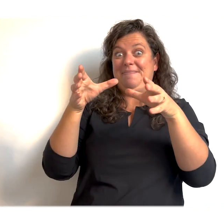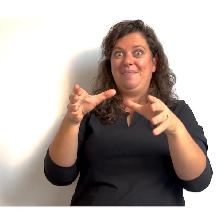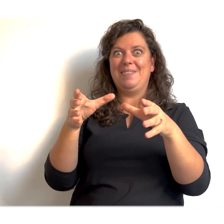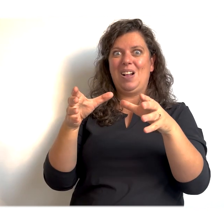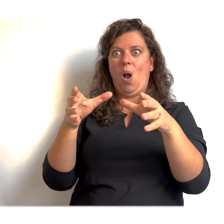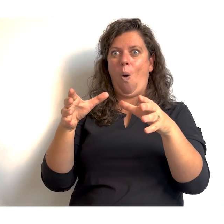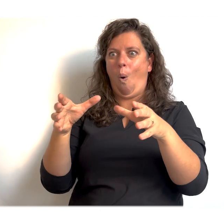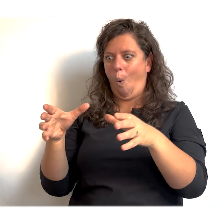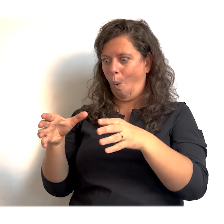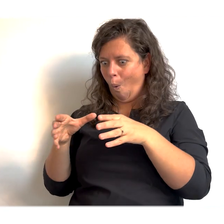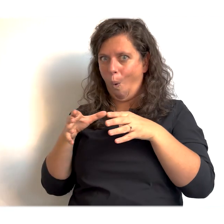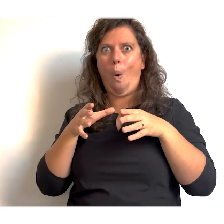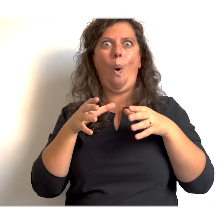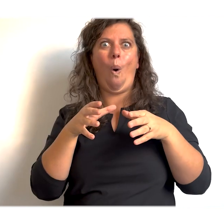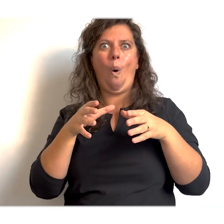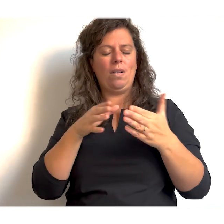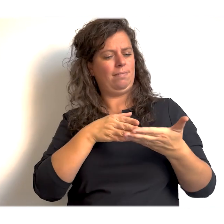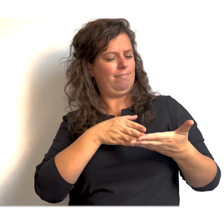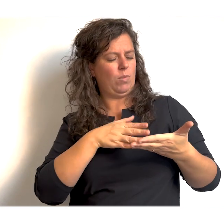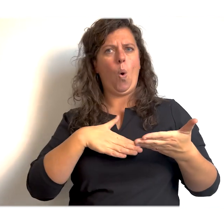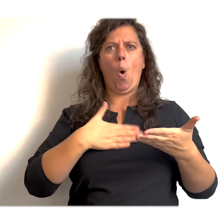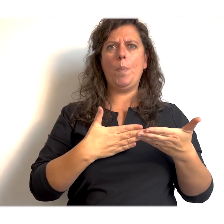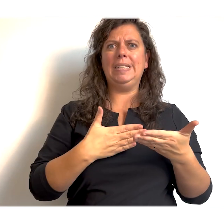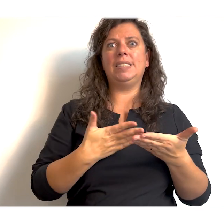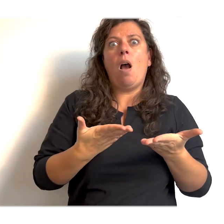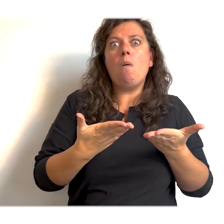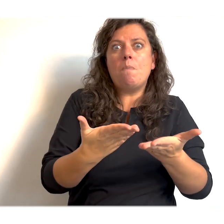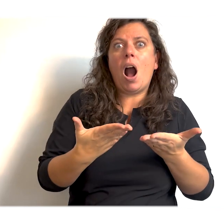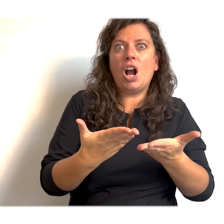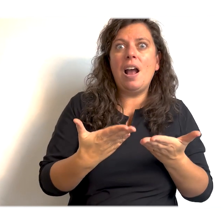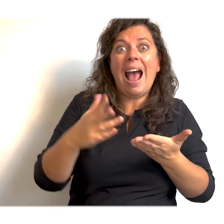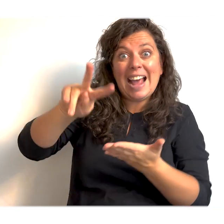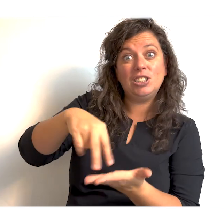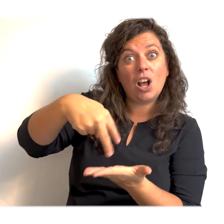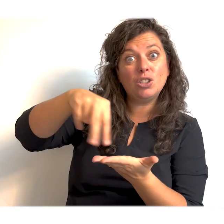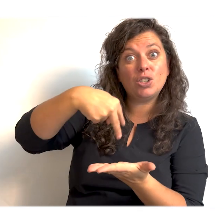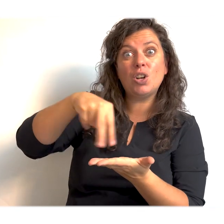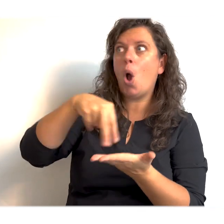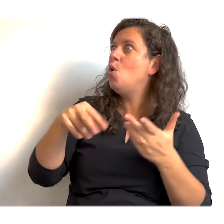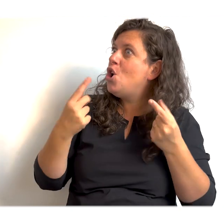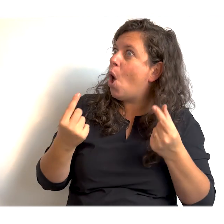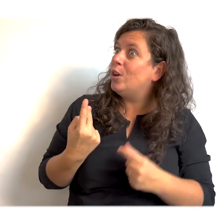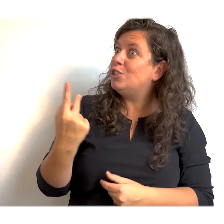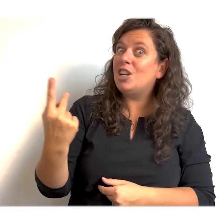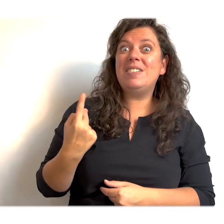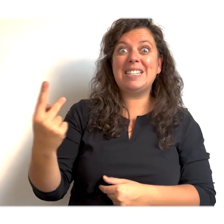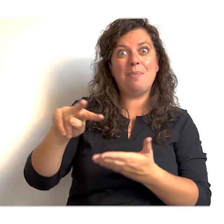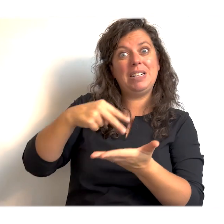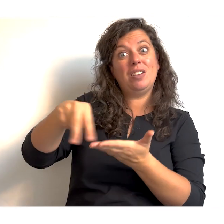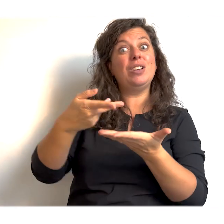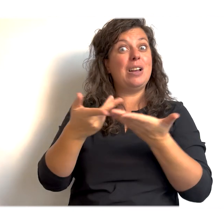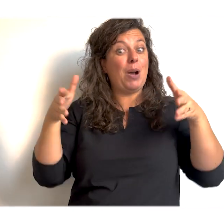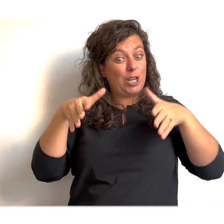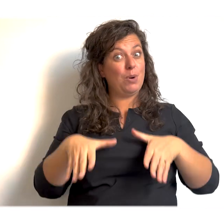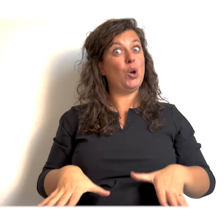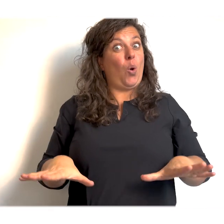Oh, en je hobby's zijn bakken en sinds kort dansen. Superleuk. Zullen we een keer samen dansen? Dan mag jij mijn rok wel een keer aan als